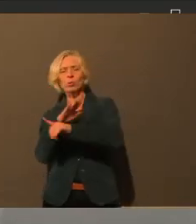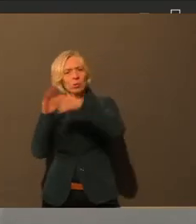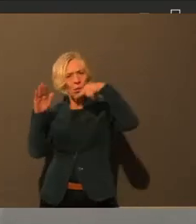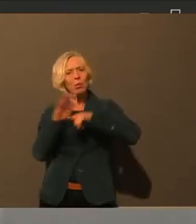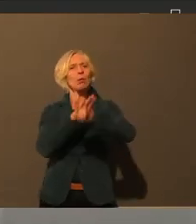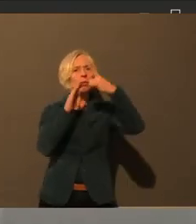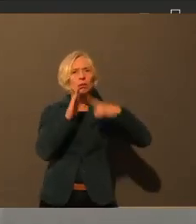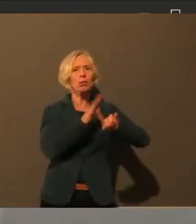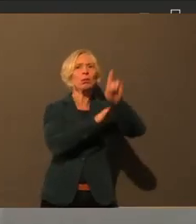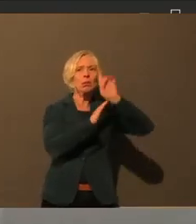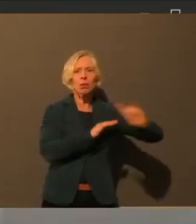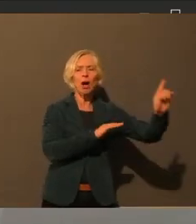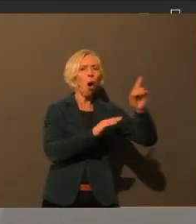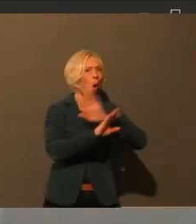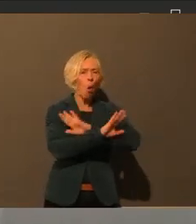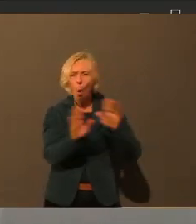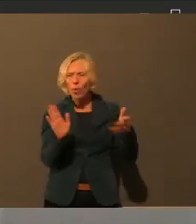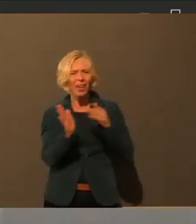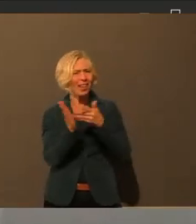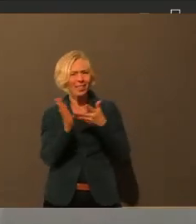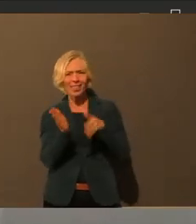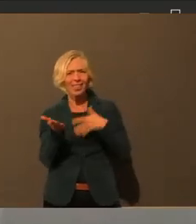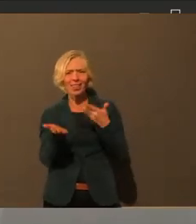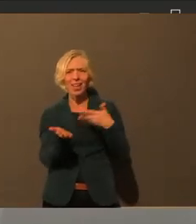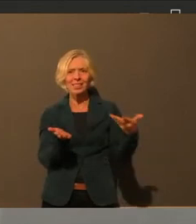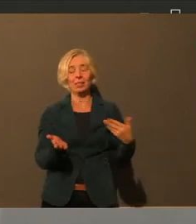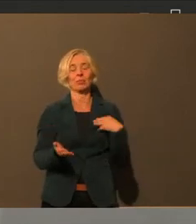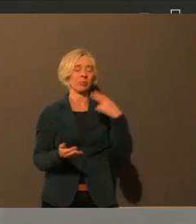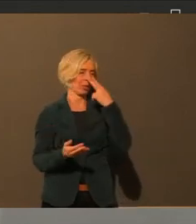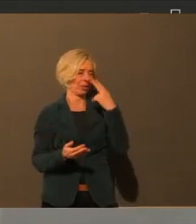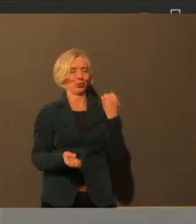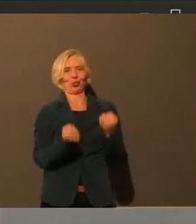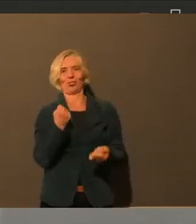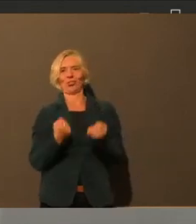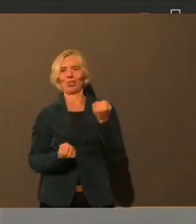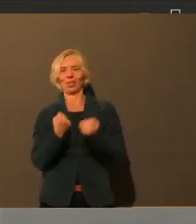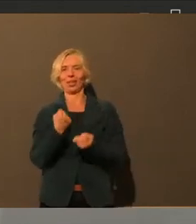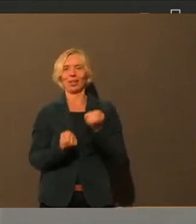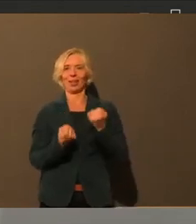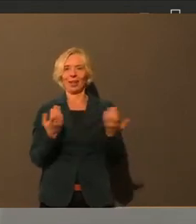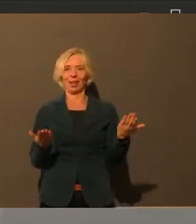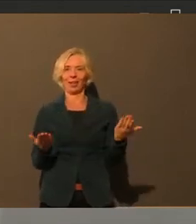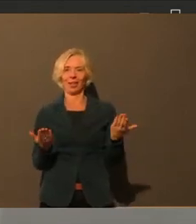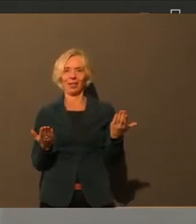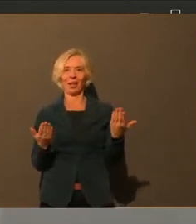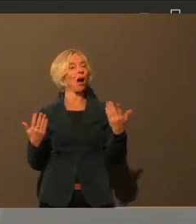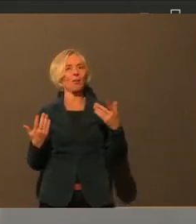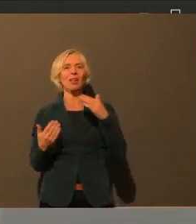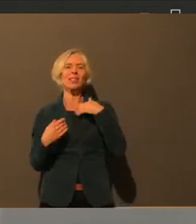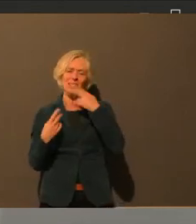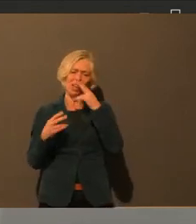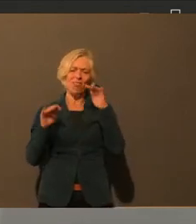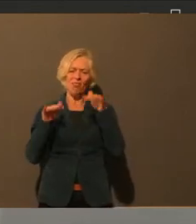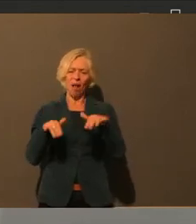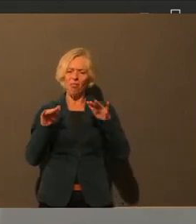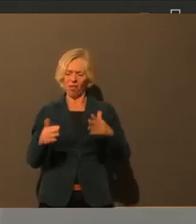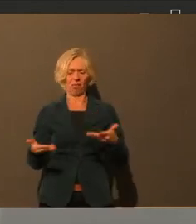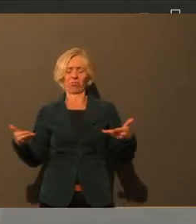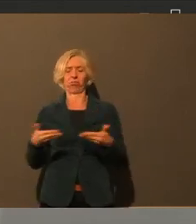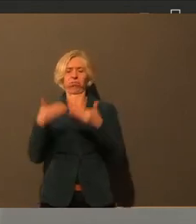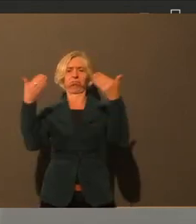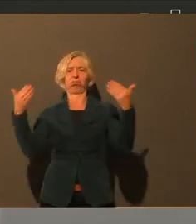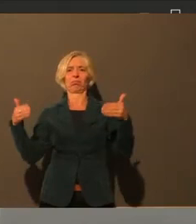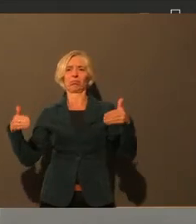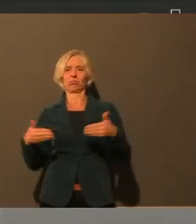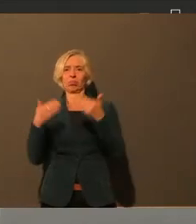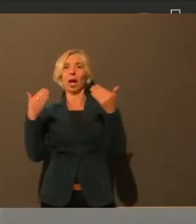diese verschiedenen Fälle, die sich immer widersprechen. Ich habe auch gehört, dass RKI-Mitarbeiter, die jetzt